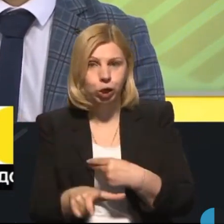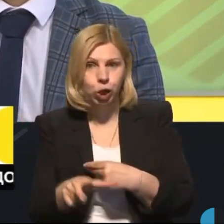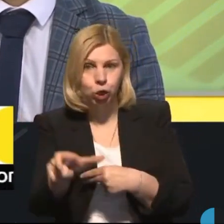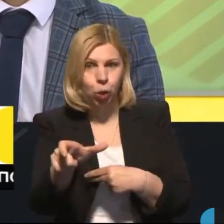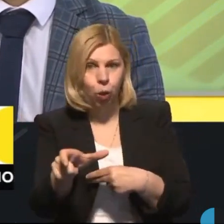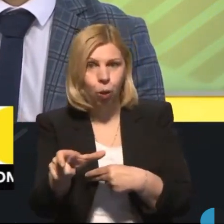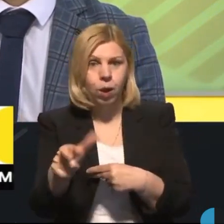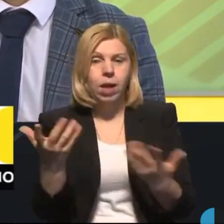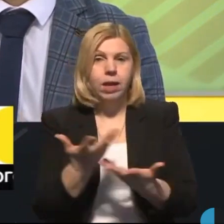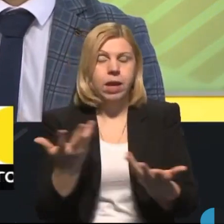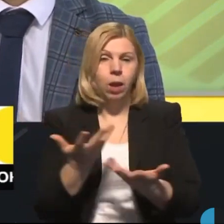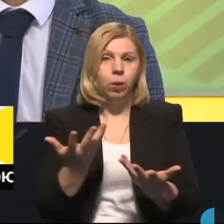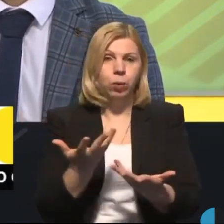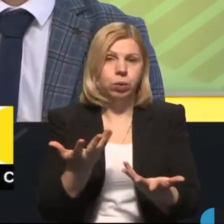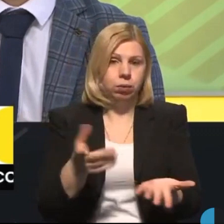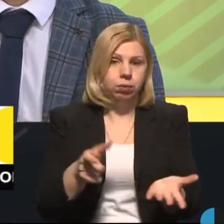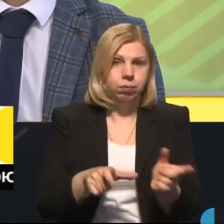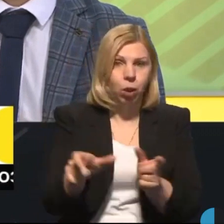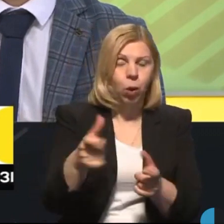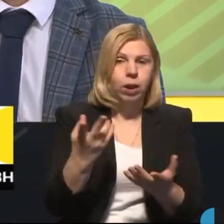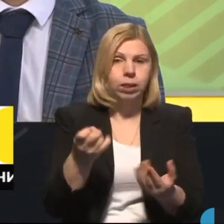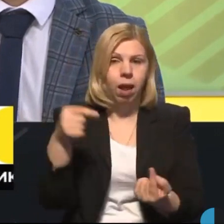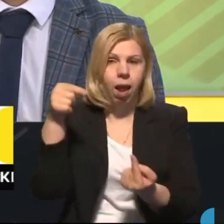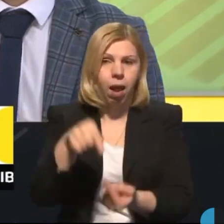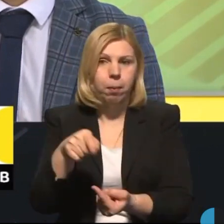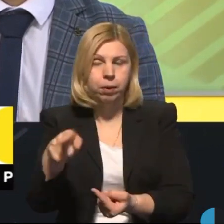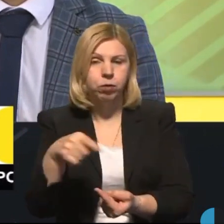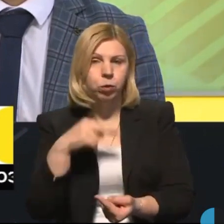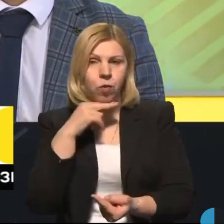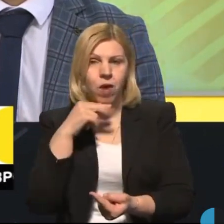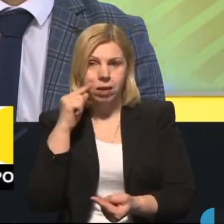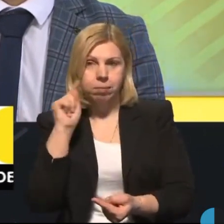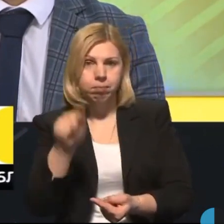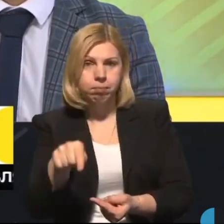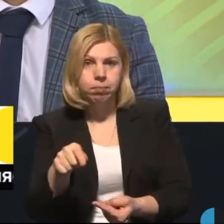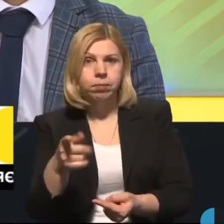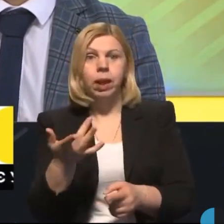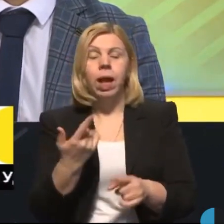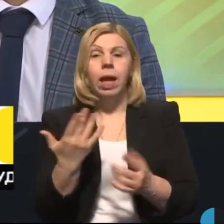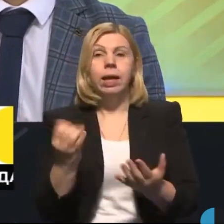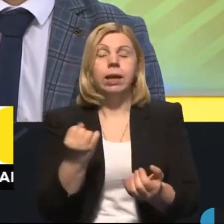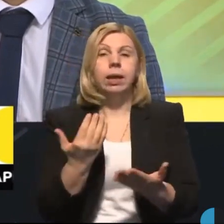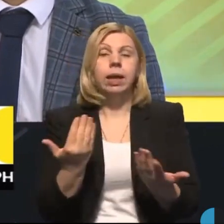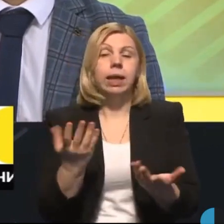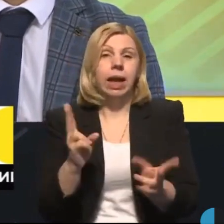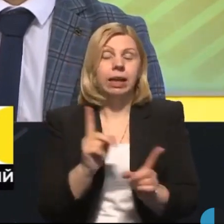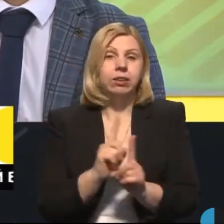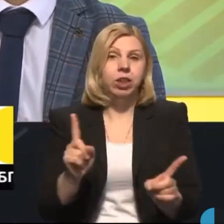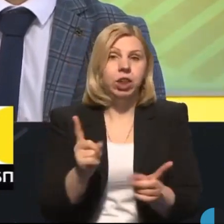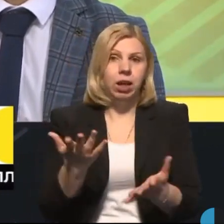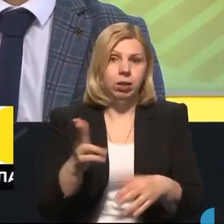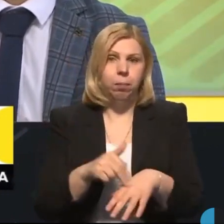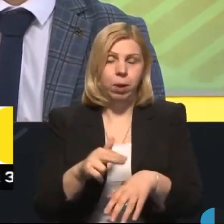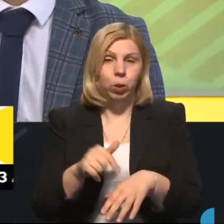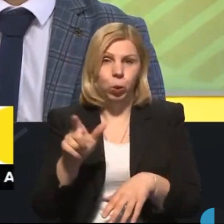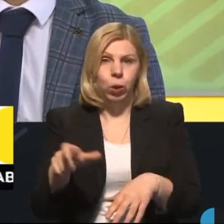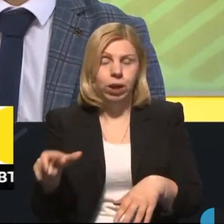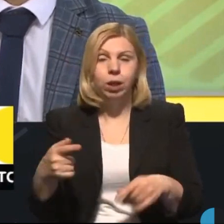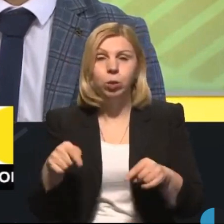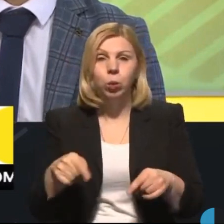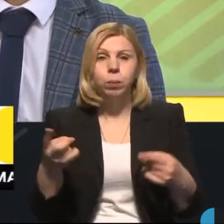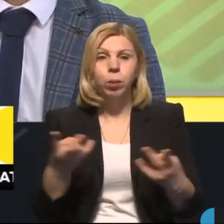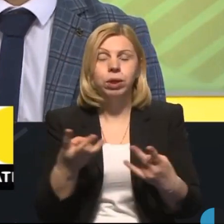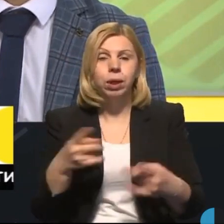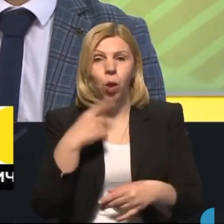якусь інфраструктуру, де потрібно звернути увагу, як і від звичайних патрулів. Але тут